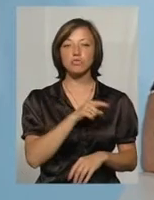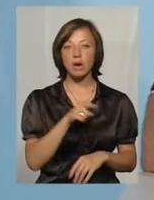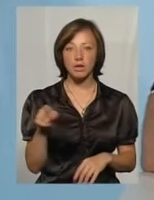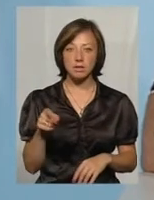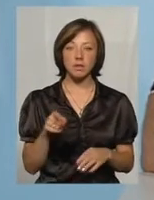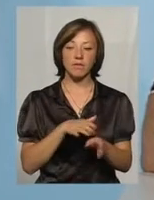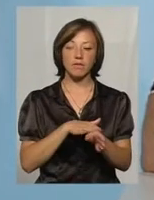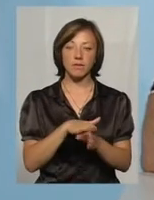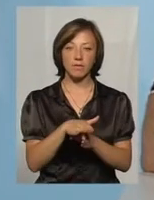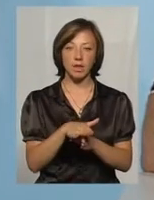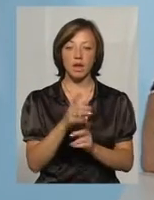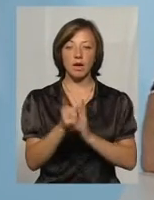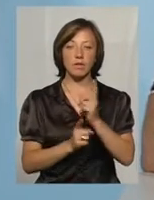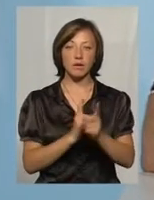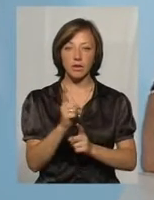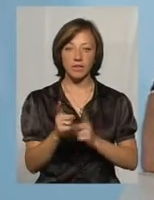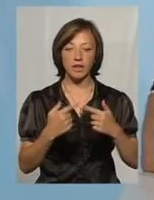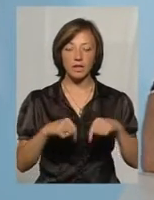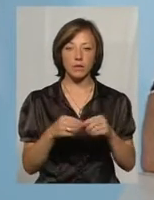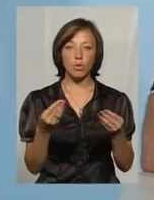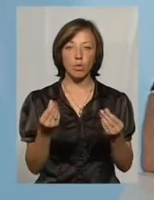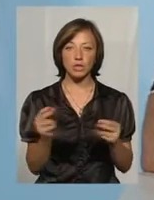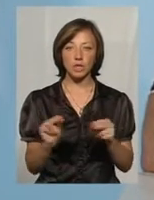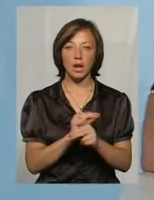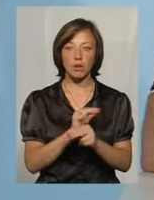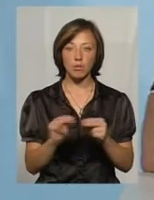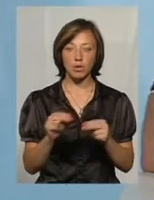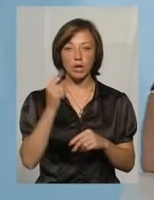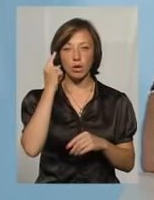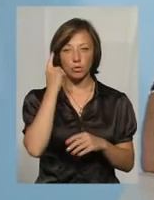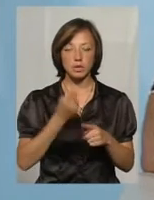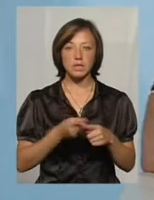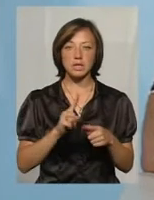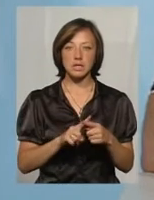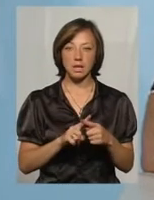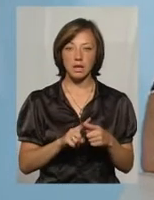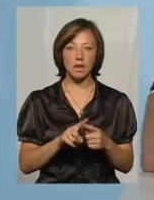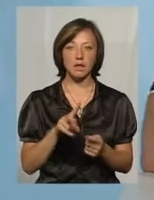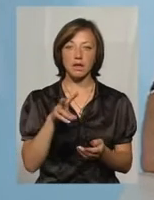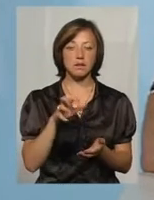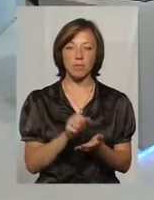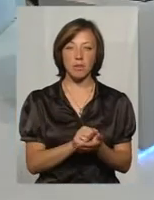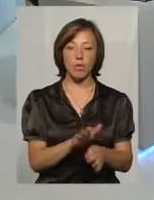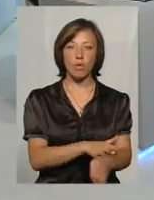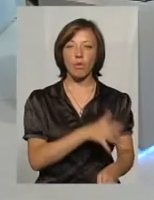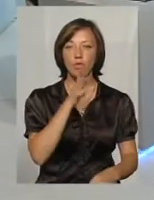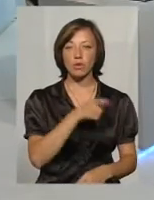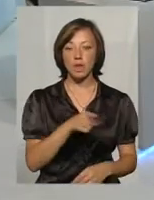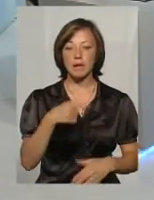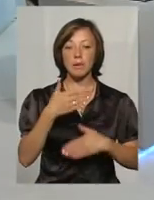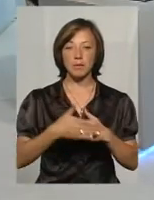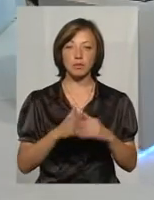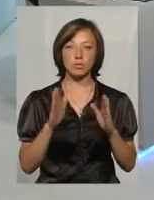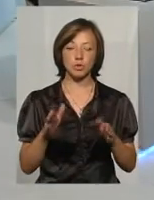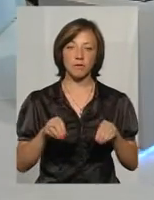реорганізації відділення, кошти для ремонту. Я думаю, це не займає тривало час, а ближнім часом